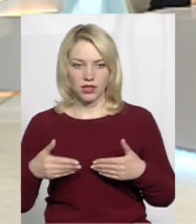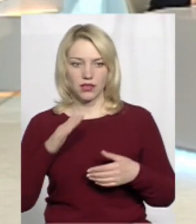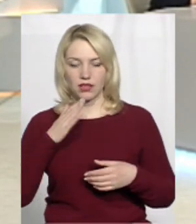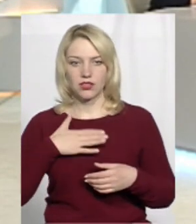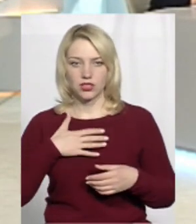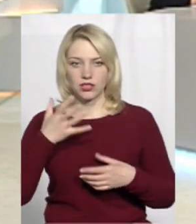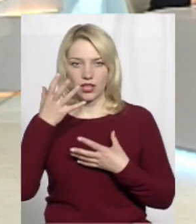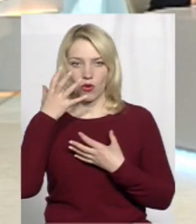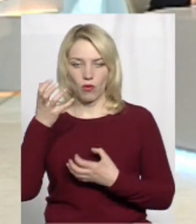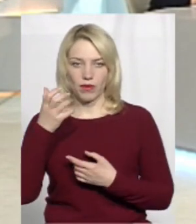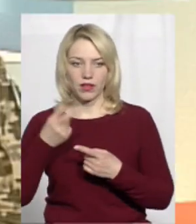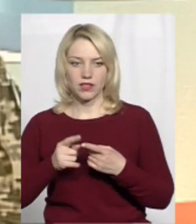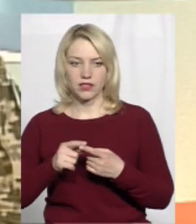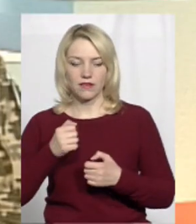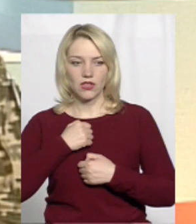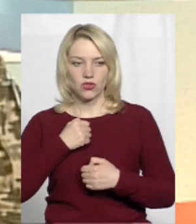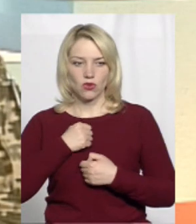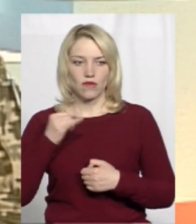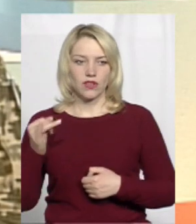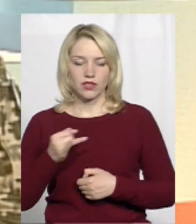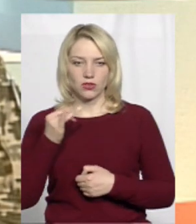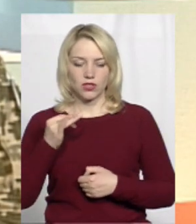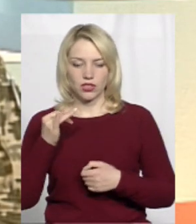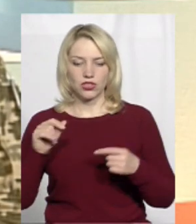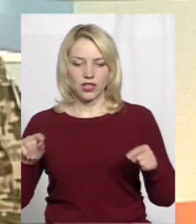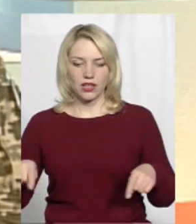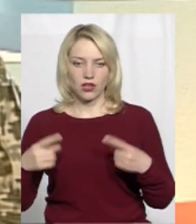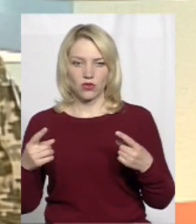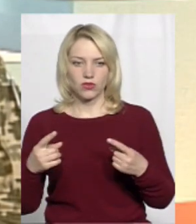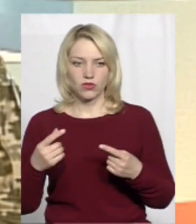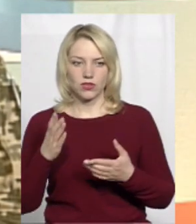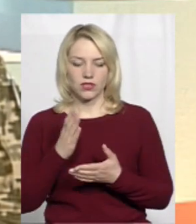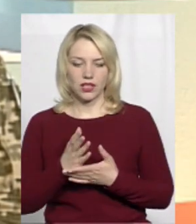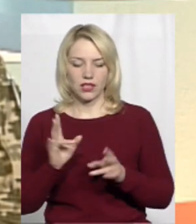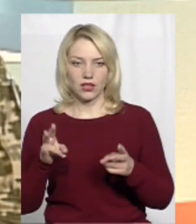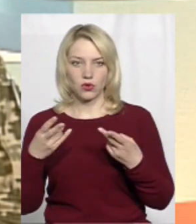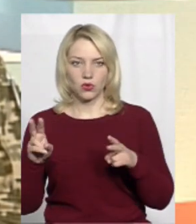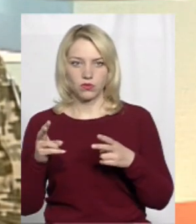наше захоплення – це військово-історична реконструкція. Є, відповідно, клуб,